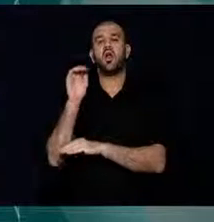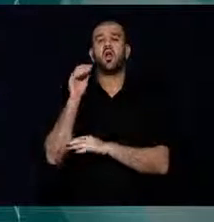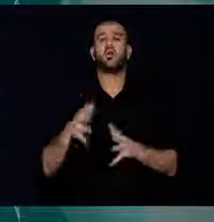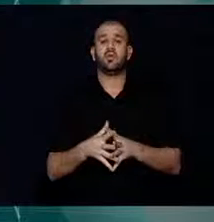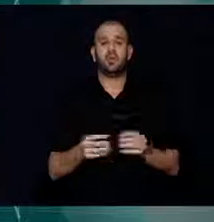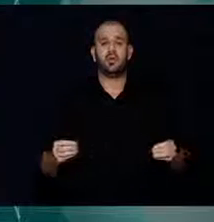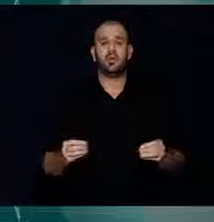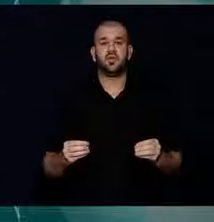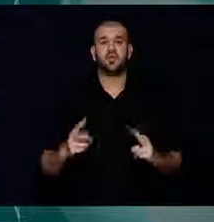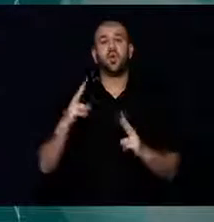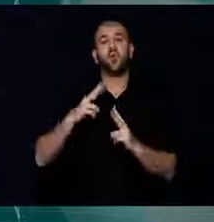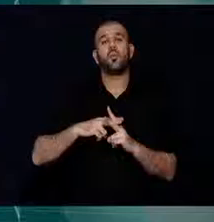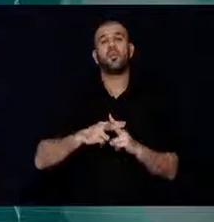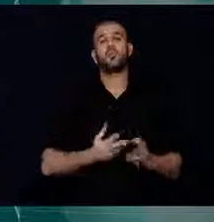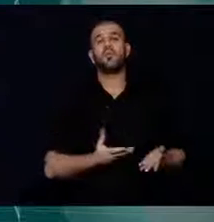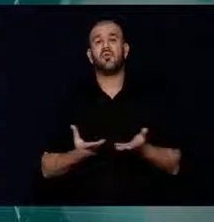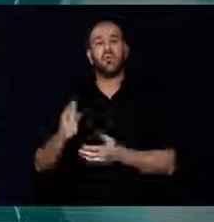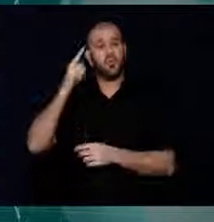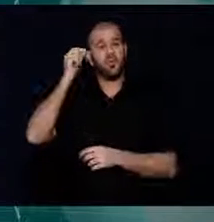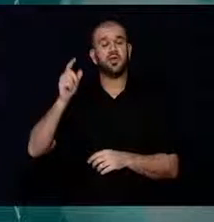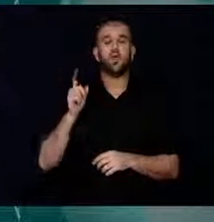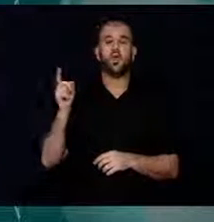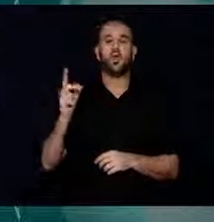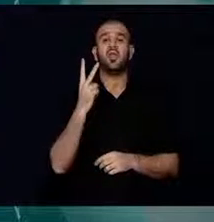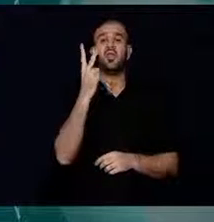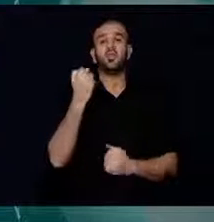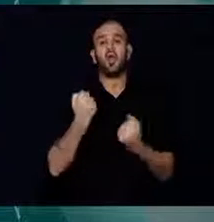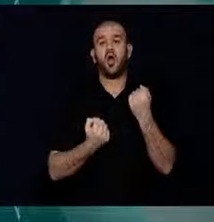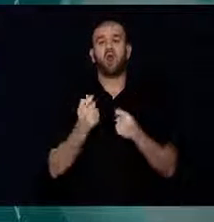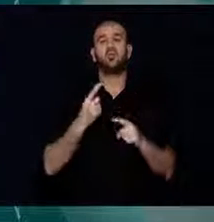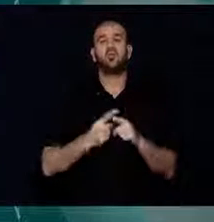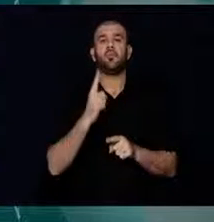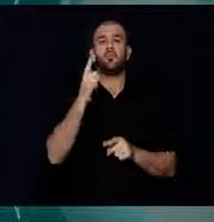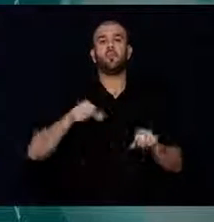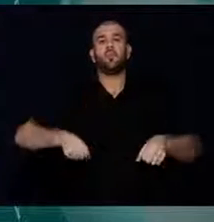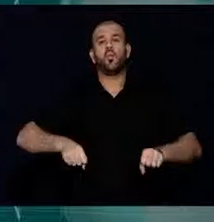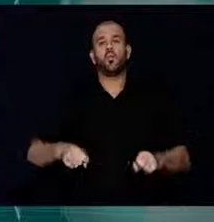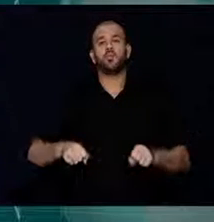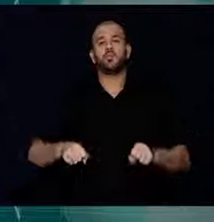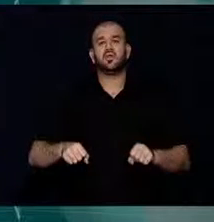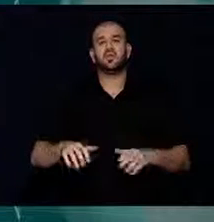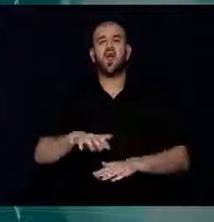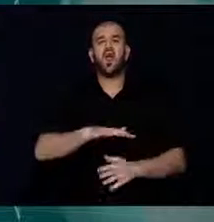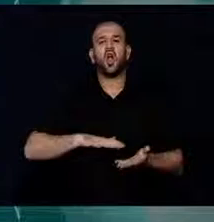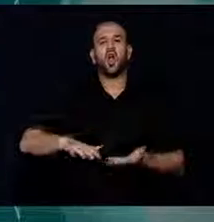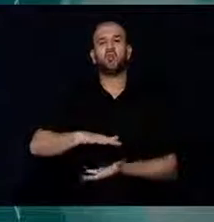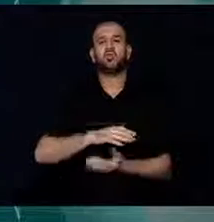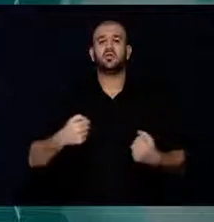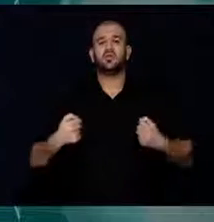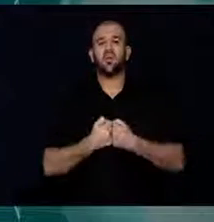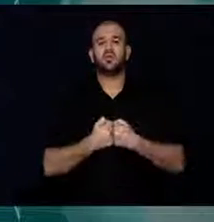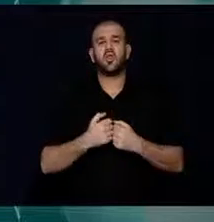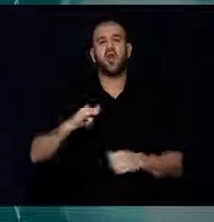kaybetti. Polisten verilen bilgiye göre iki araç ve bir